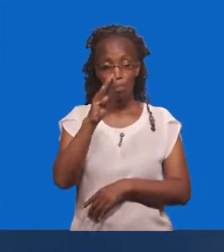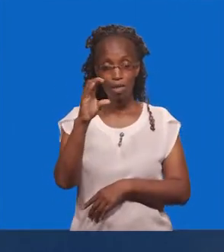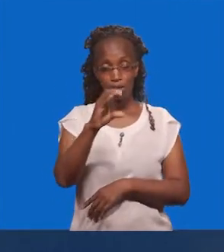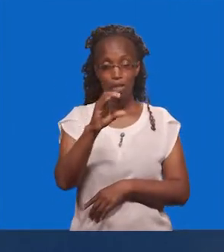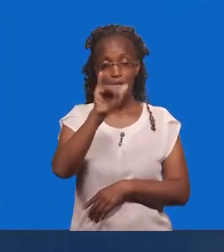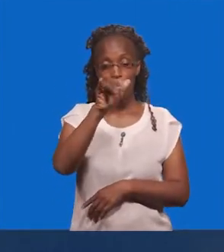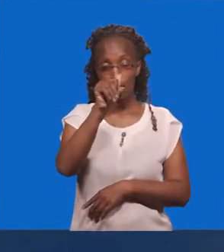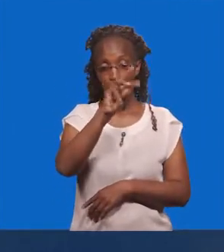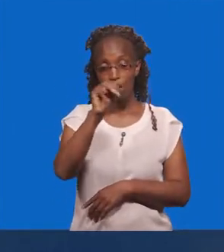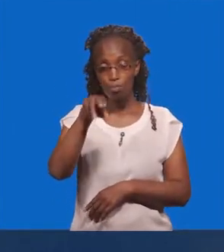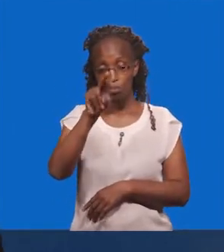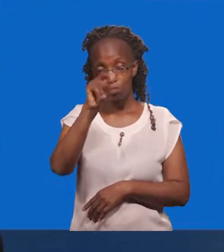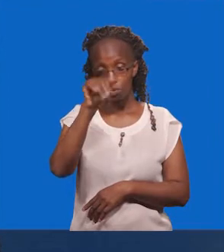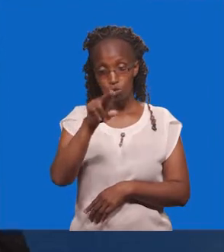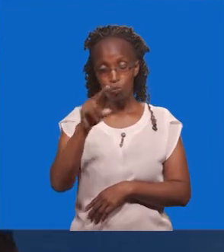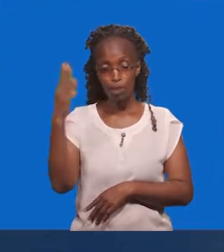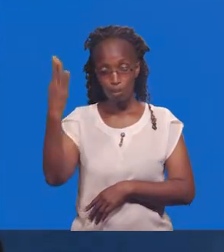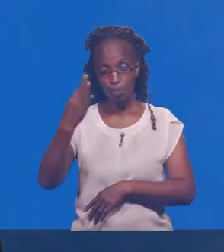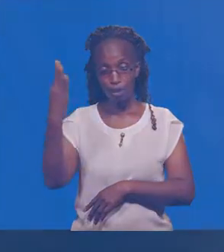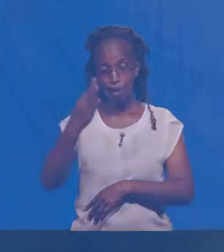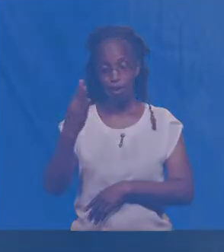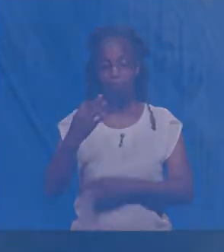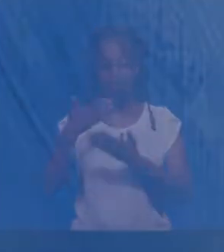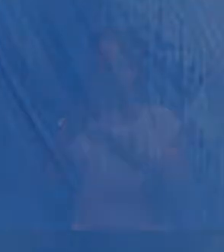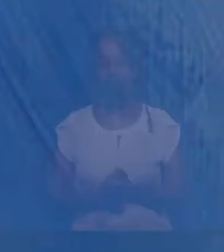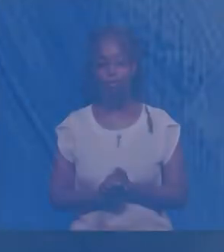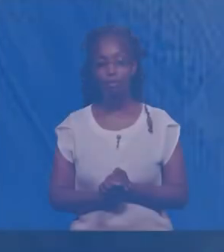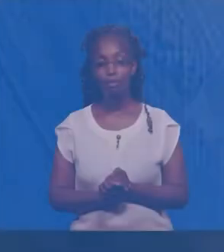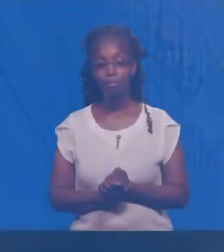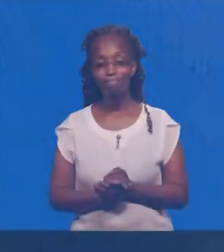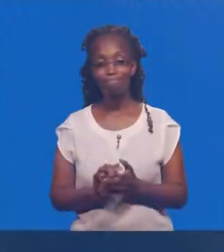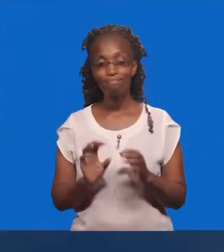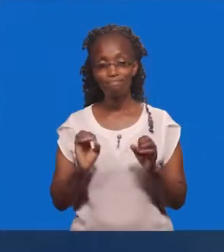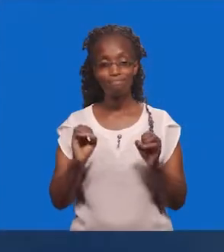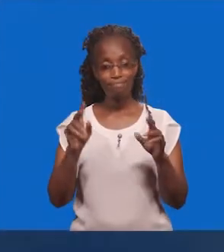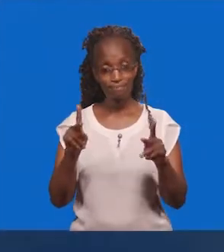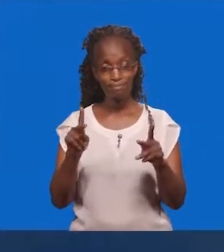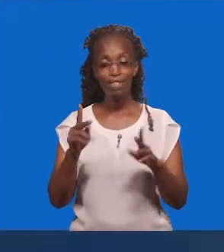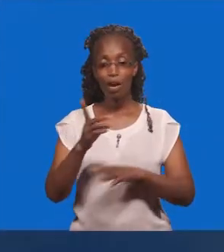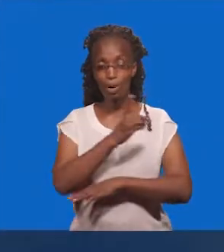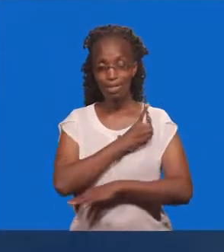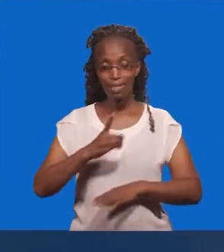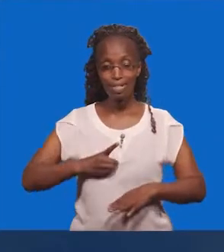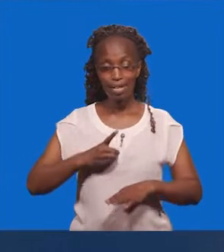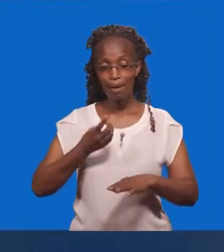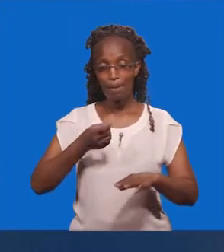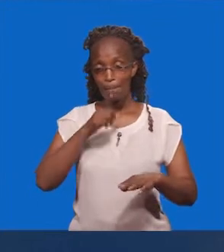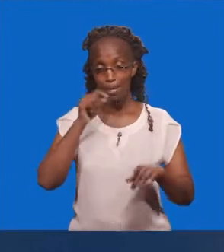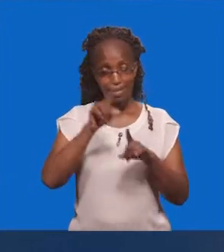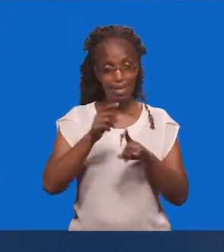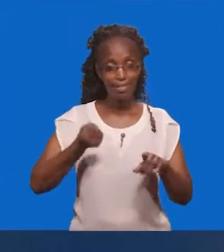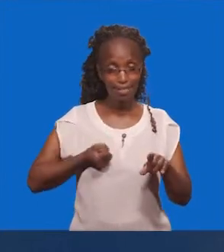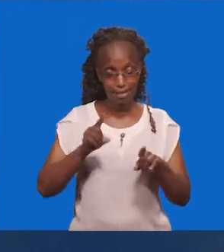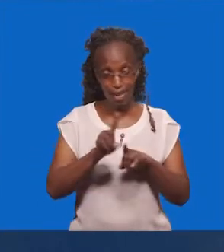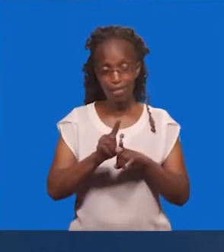alikuwa anataka kunena nasi siku ya leo majine yangu na hito Brian Zyoki Basi mpenzi mtazamaji wa Undugu TV na